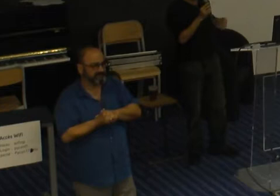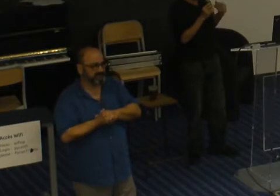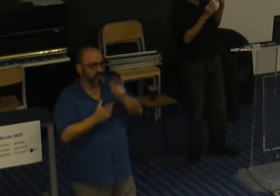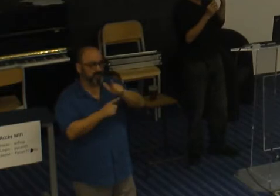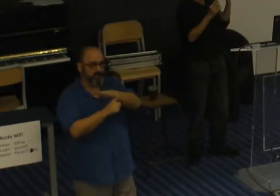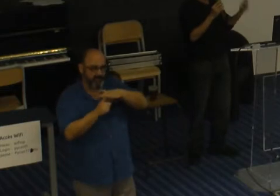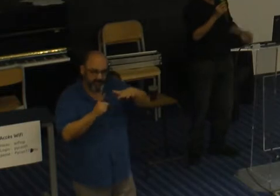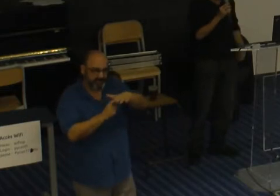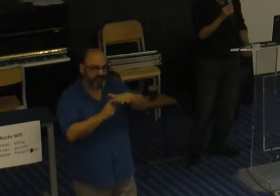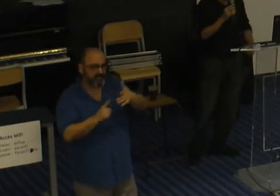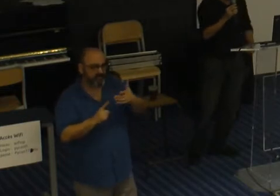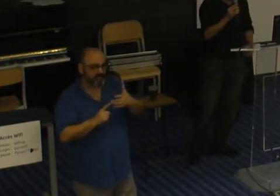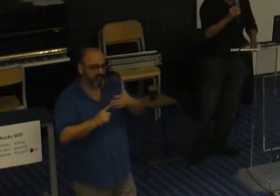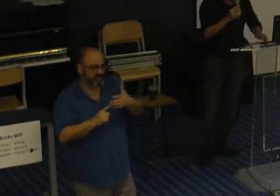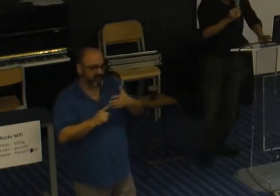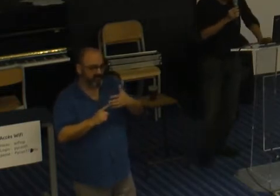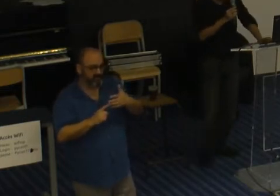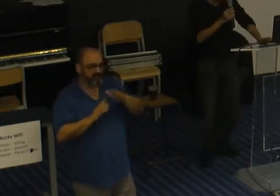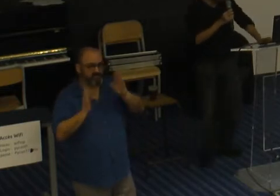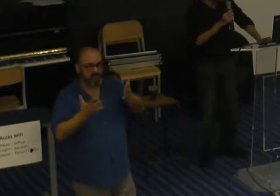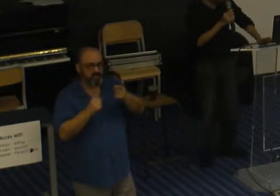comment se passent les choses.